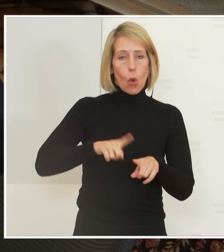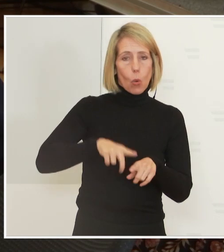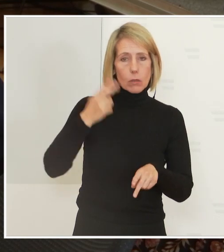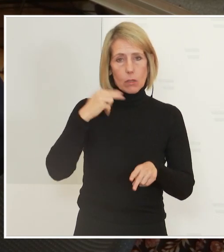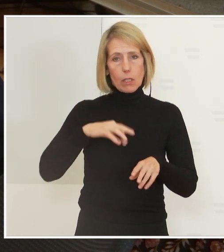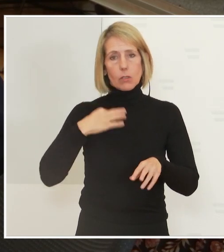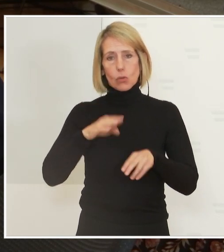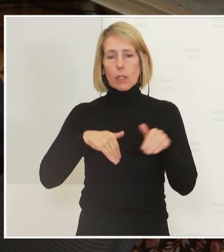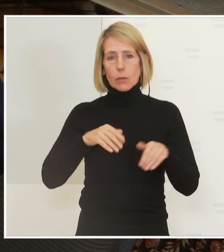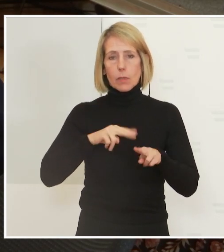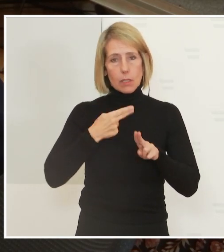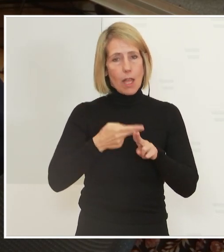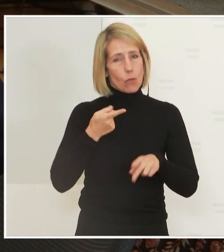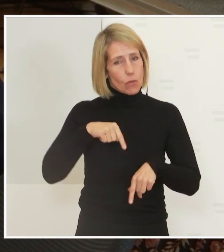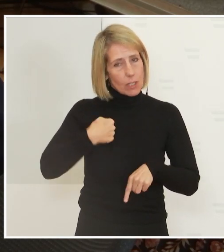auch noch keine Antwort.